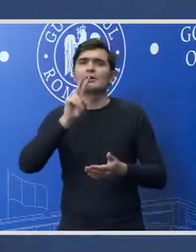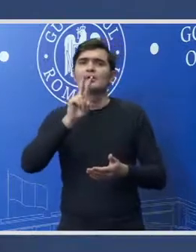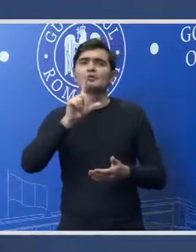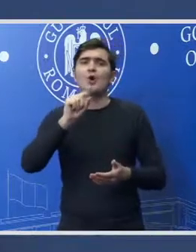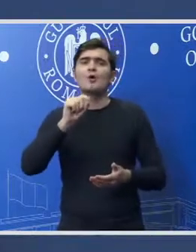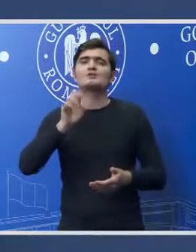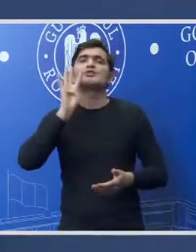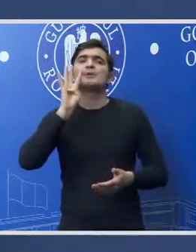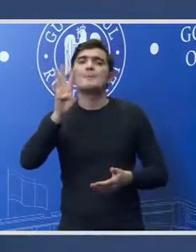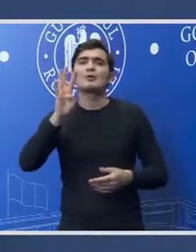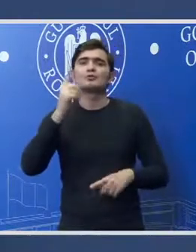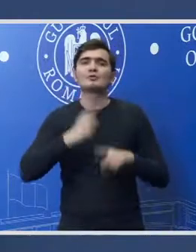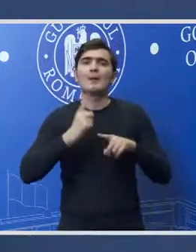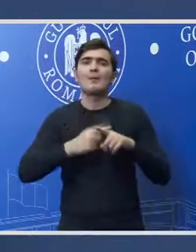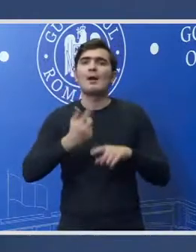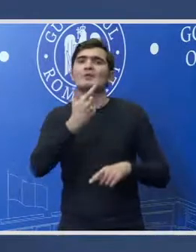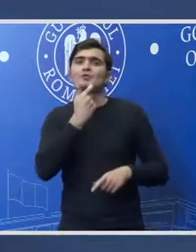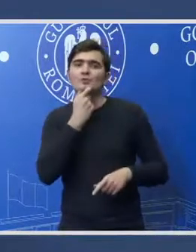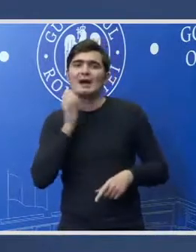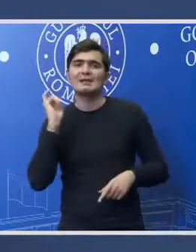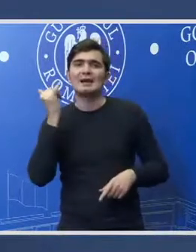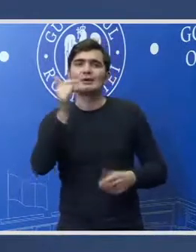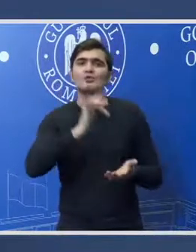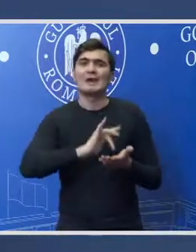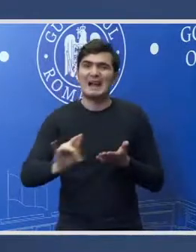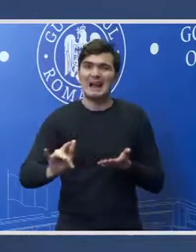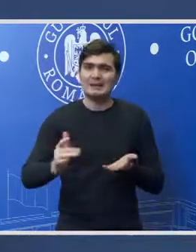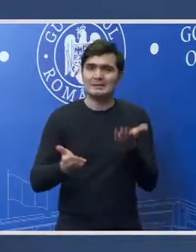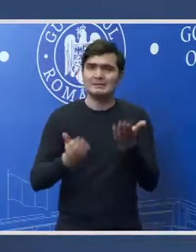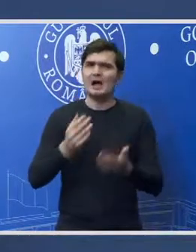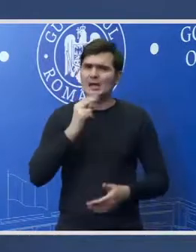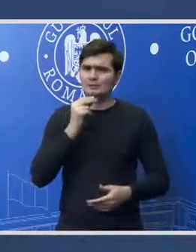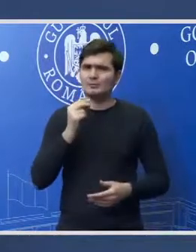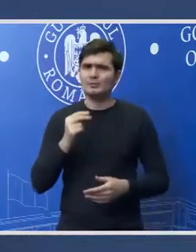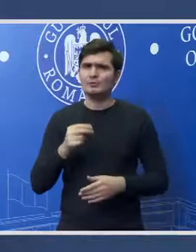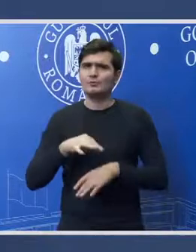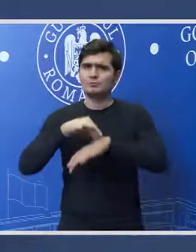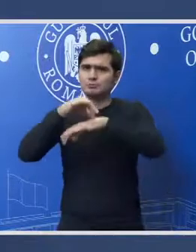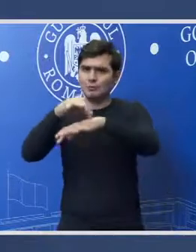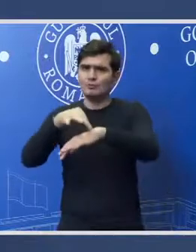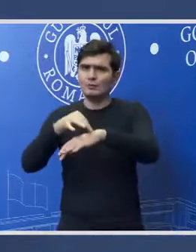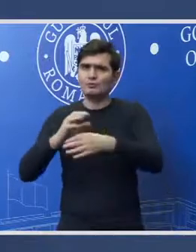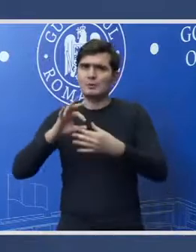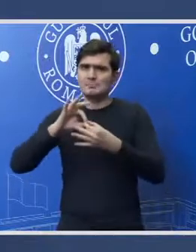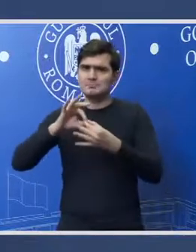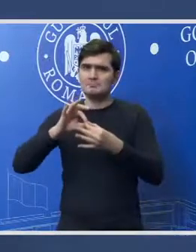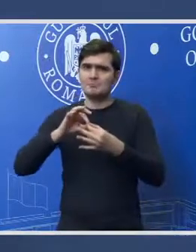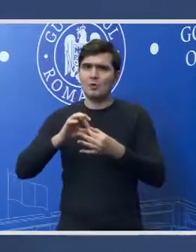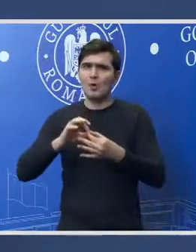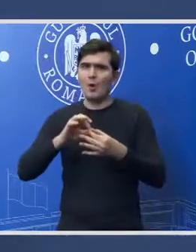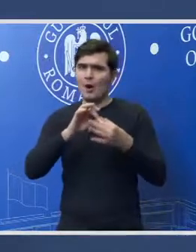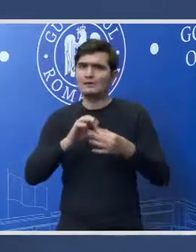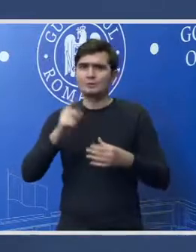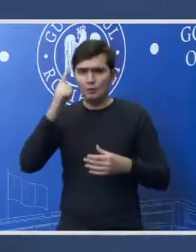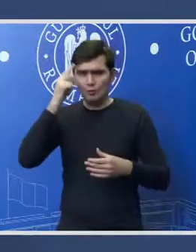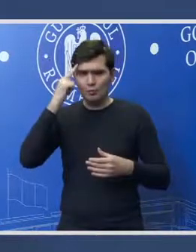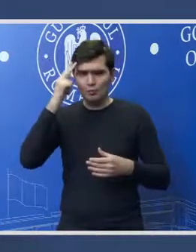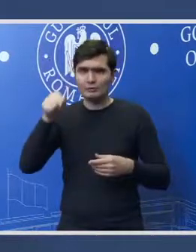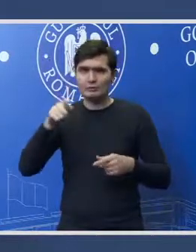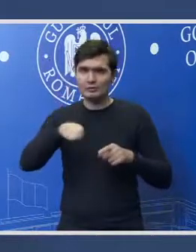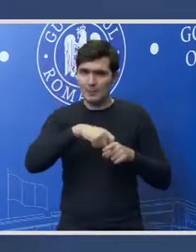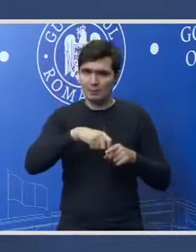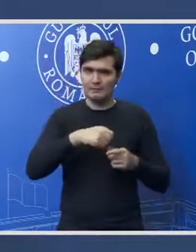călătorii gratis. Ați vorbit cu cei din liderii din coaliție. Știți despre aceste modificări pregătite pentru ordonanță?